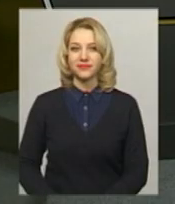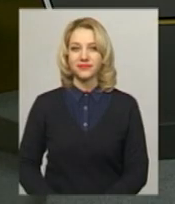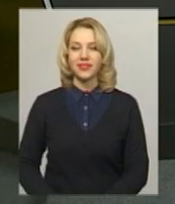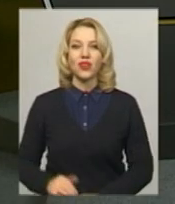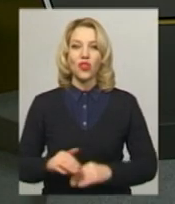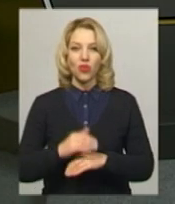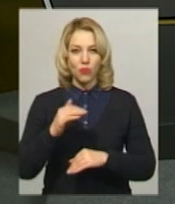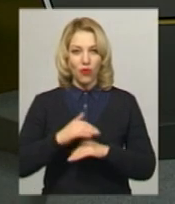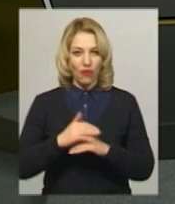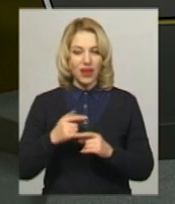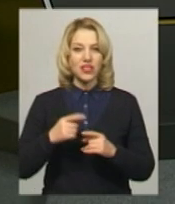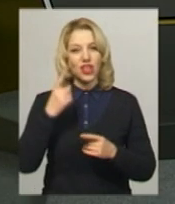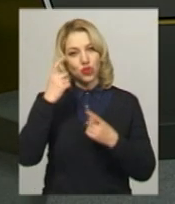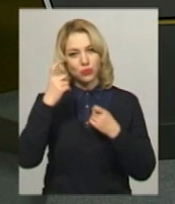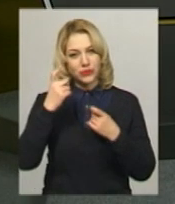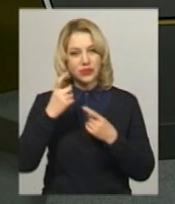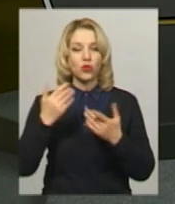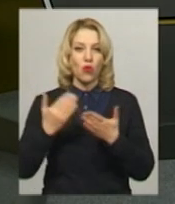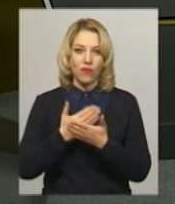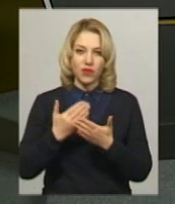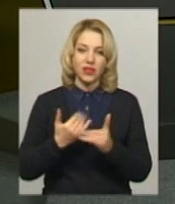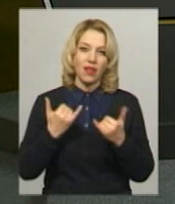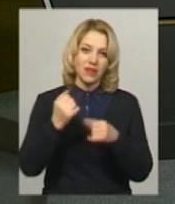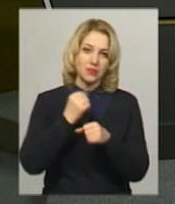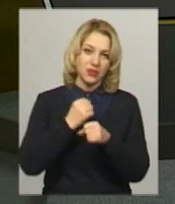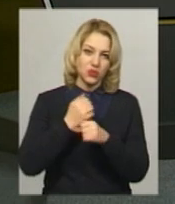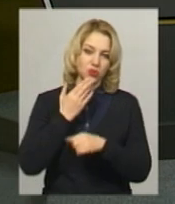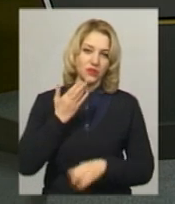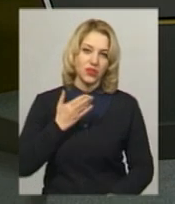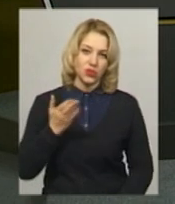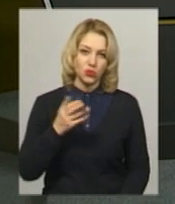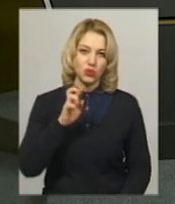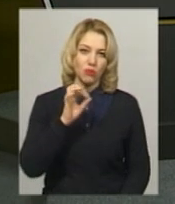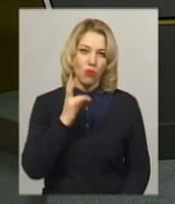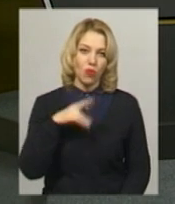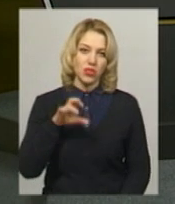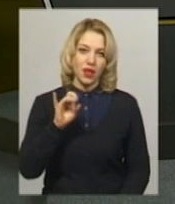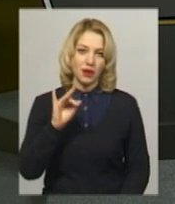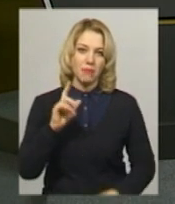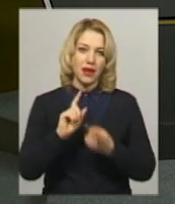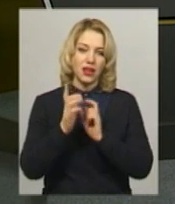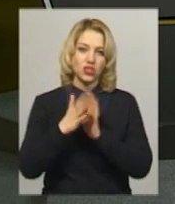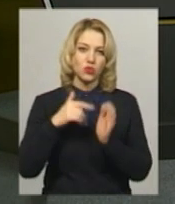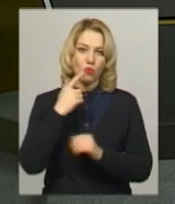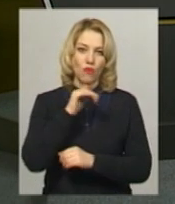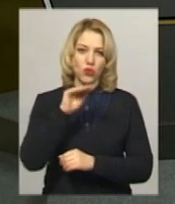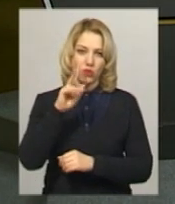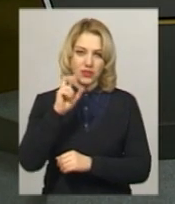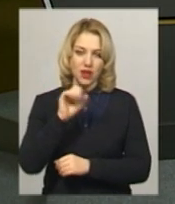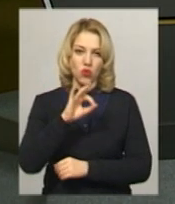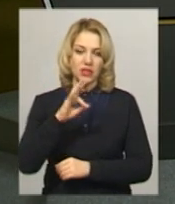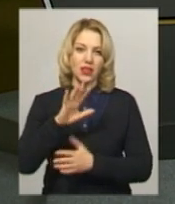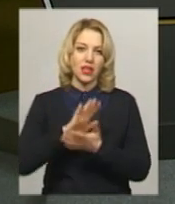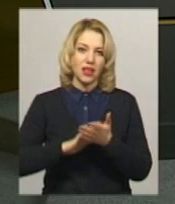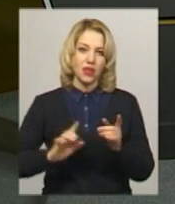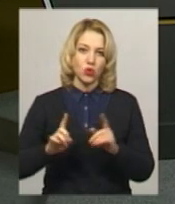Доброго вечора, в ефірі інформаційний випуск новин. У студії для вас працює ведуча Вікторія Бондар, переклад на жестову мову Оксани Фіновською. Далі